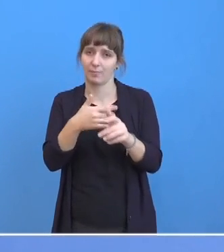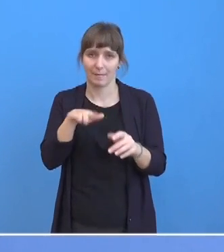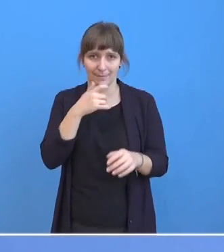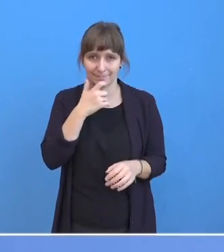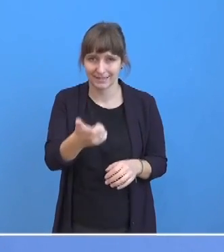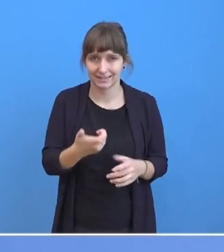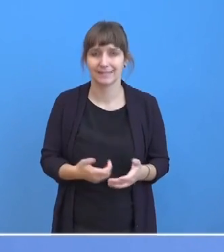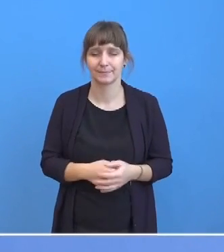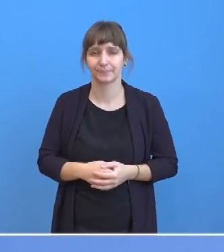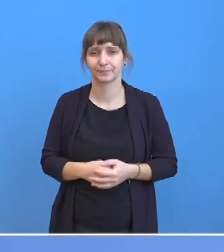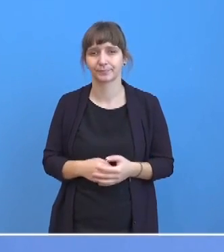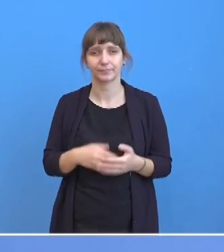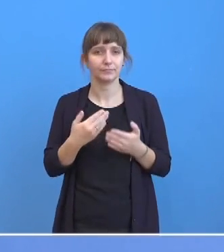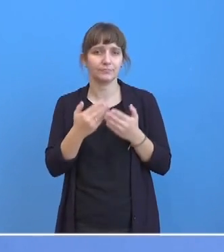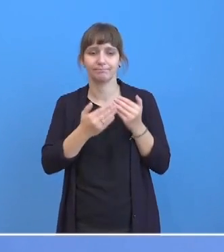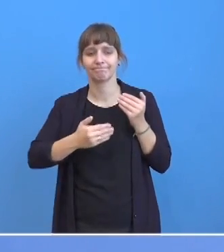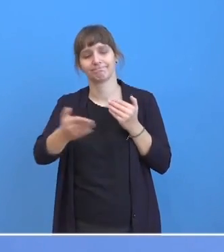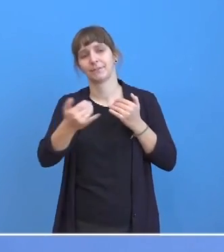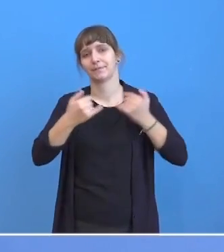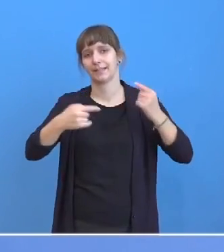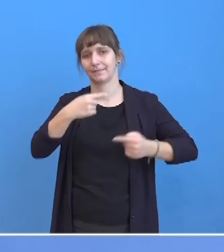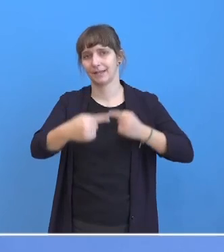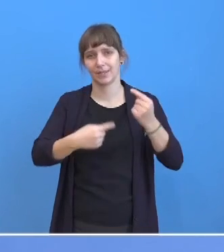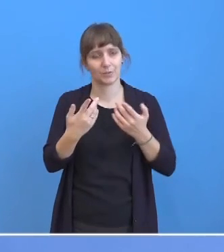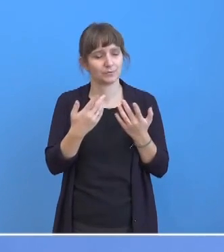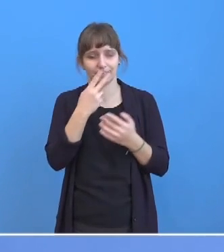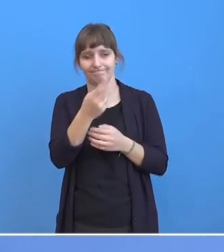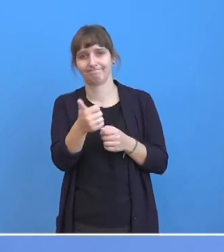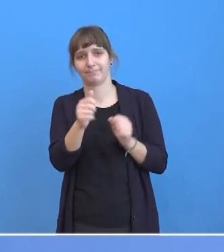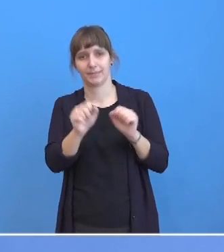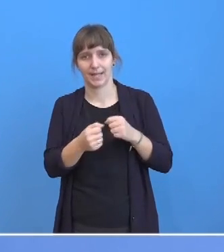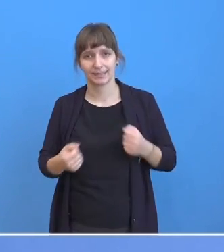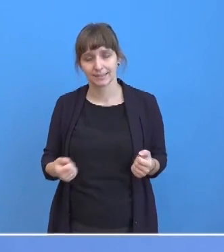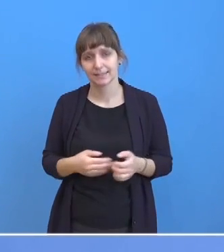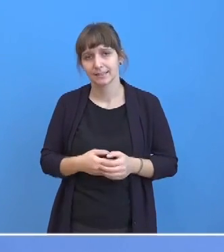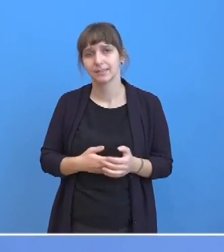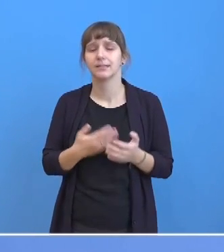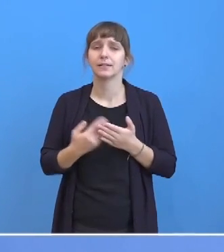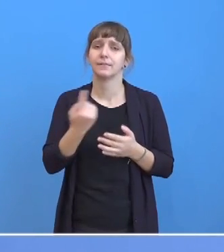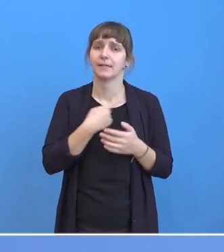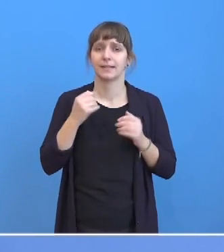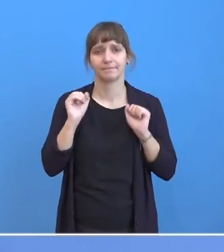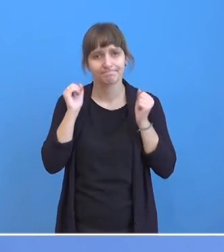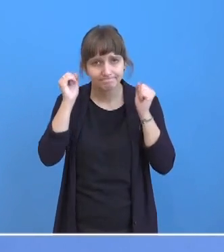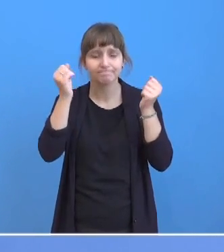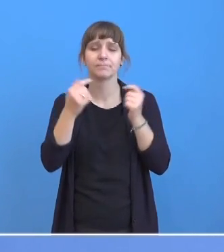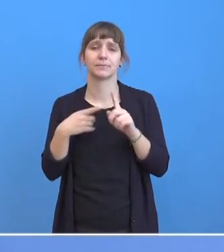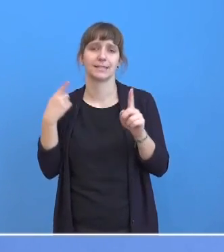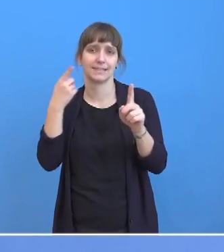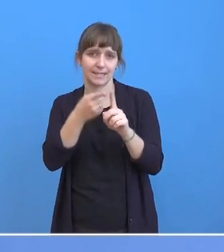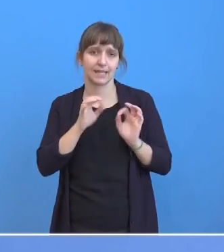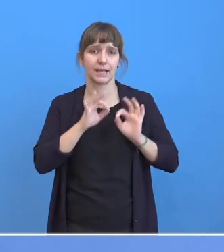also wir können nicht absehen, wie sich das Geschehen weiterentwickelt. Und deswegen müssen sich unsere Anstrengungen voll und ganz darauf richten, dass das